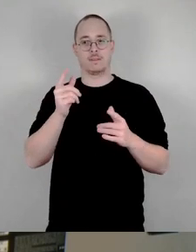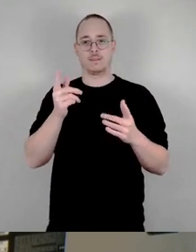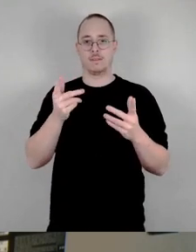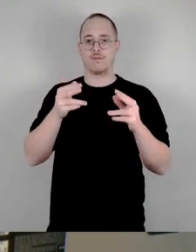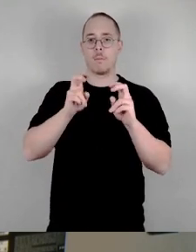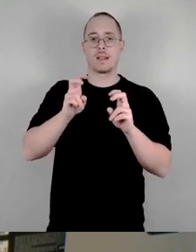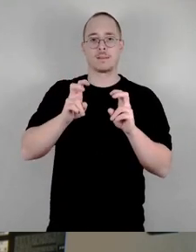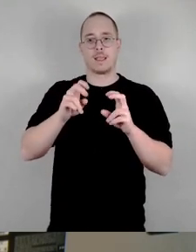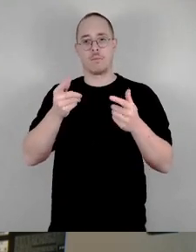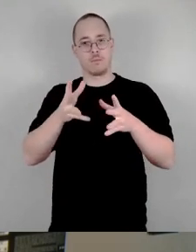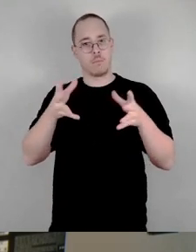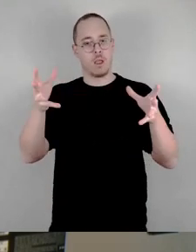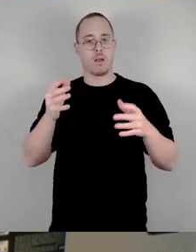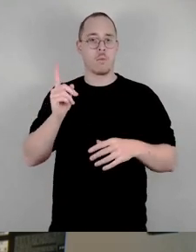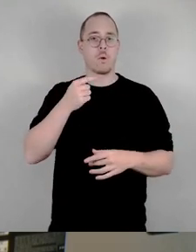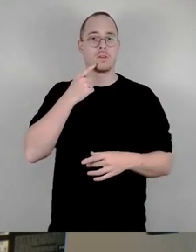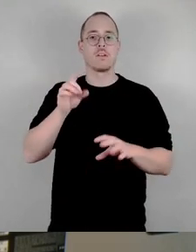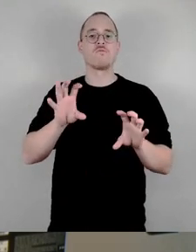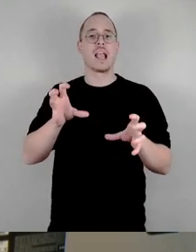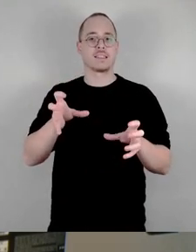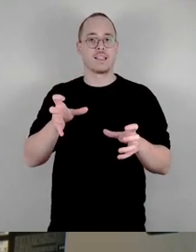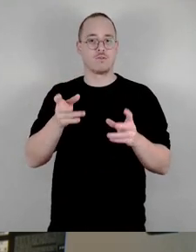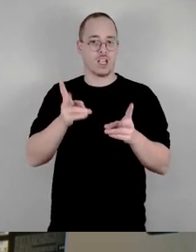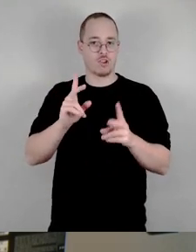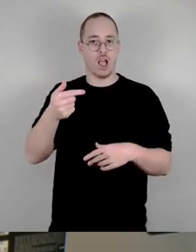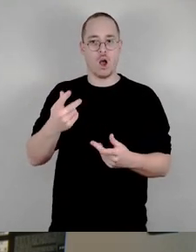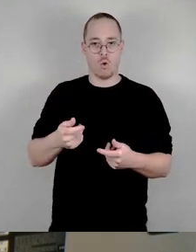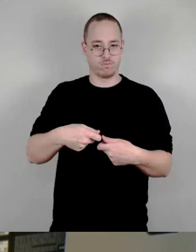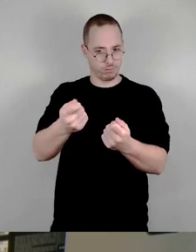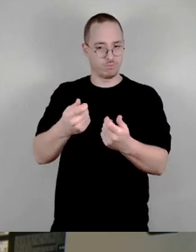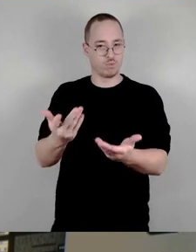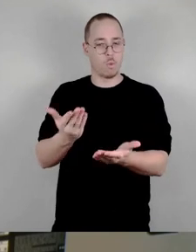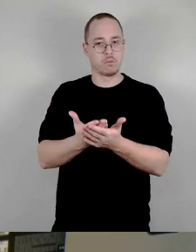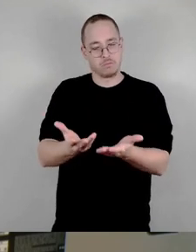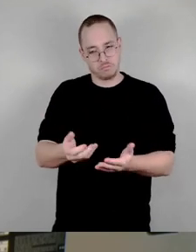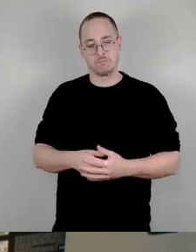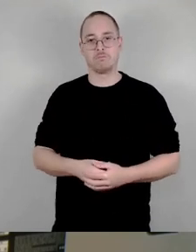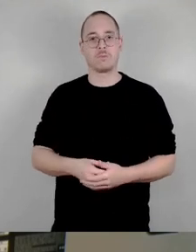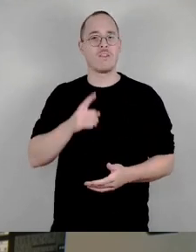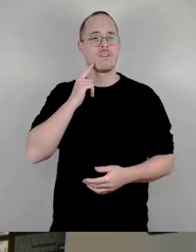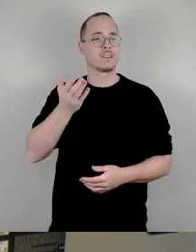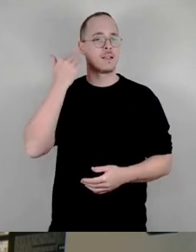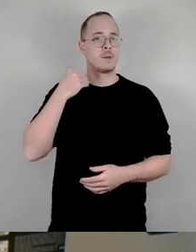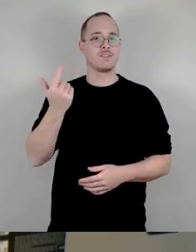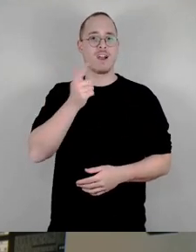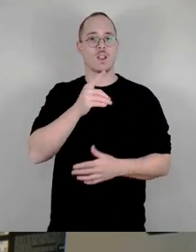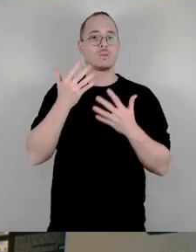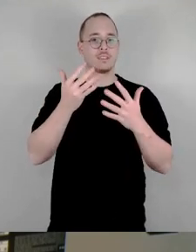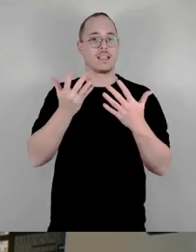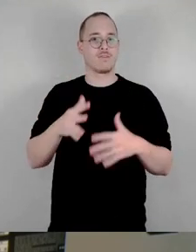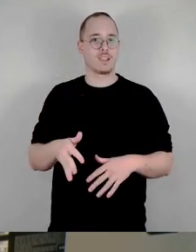positive Auswirkungen haben. Das, was Herr Genschmer angesprochen hat, 2010, wer sich da noch erinnern konnte, damals war das Harbig-Stadion neu